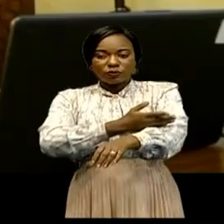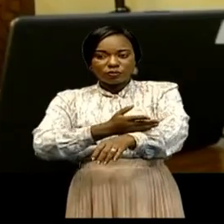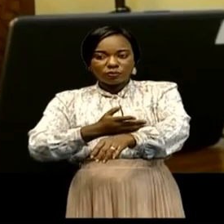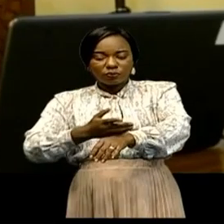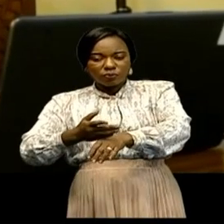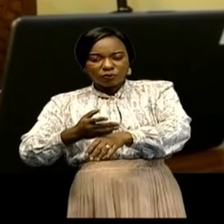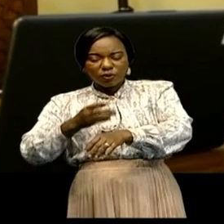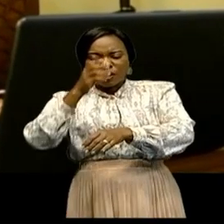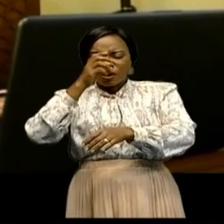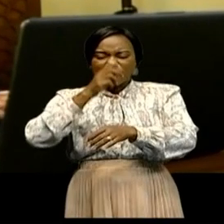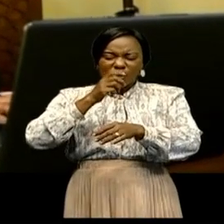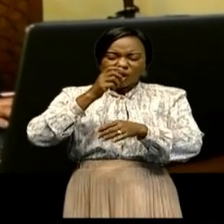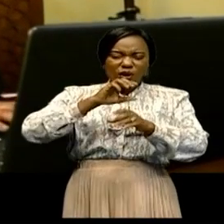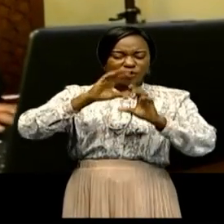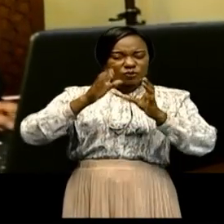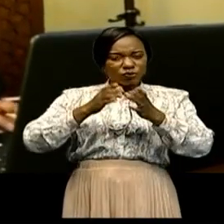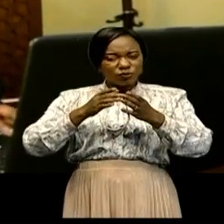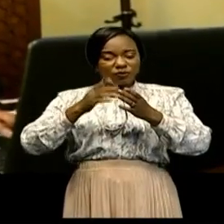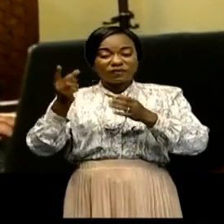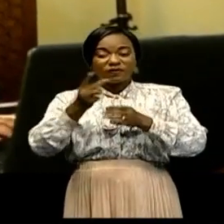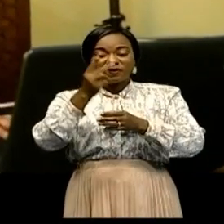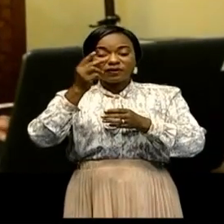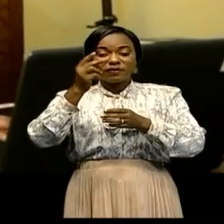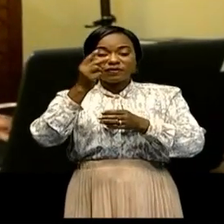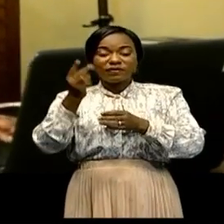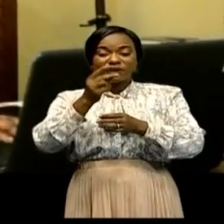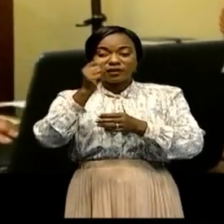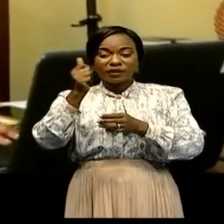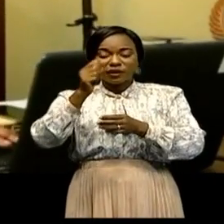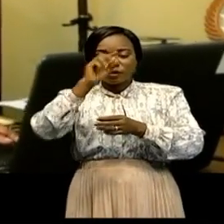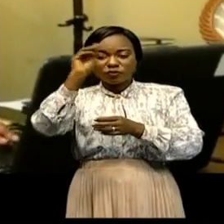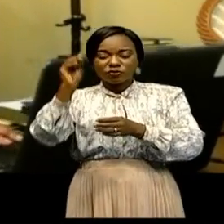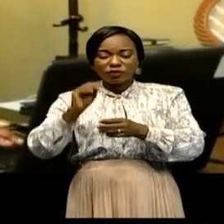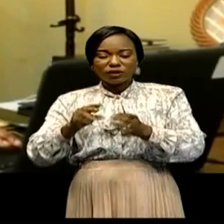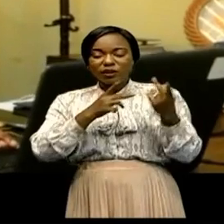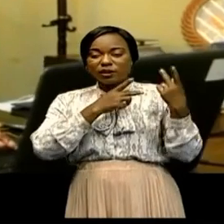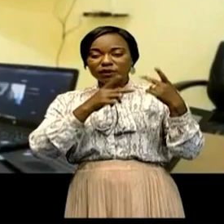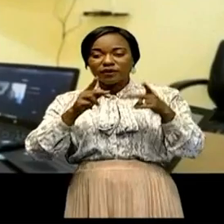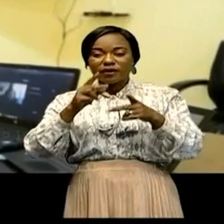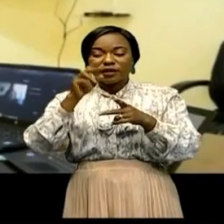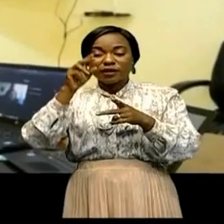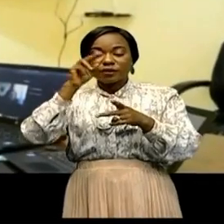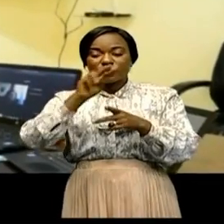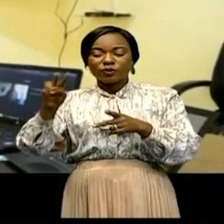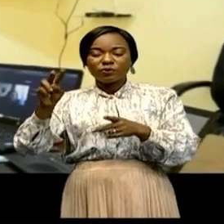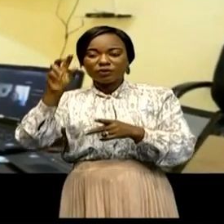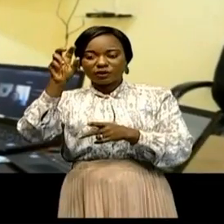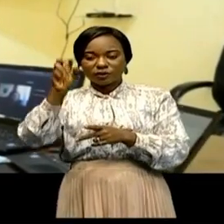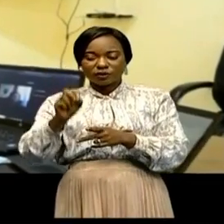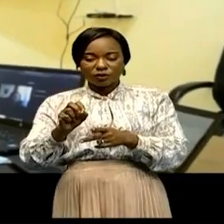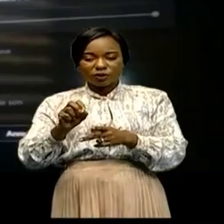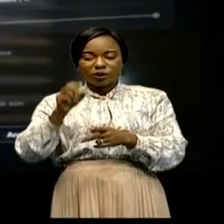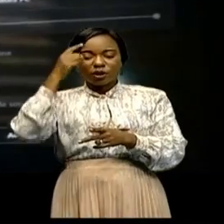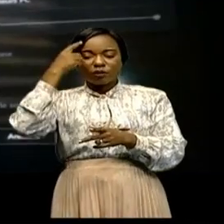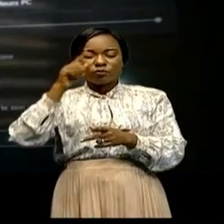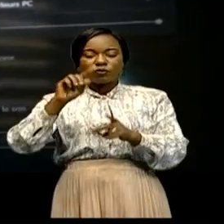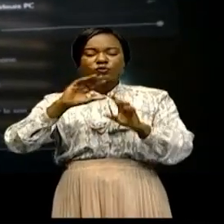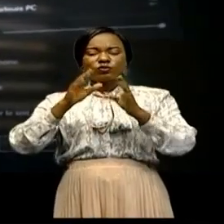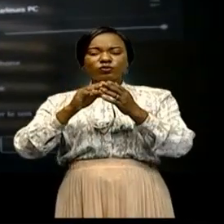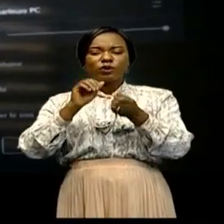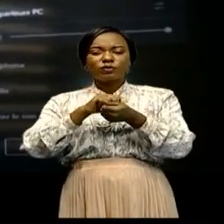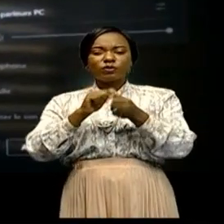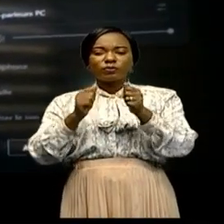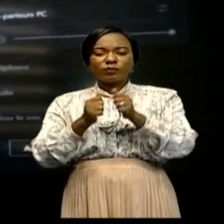gaz à effet de serre d'au moins 21% d'ici 2030. En ce qui concerne les principales positions